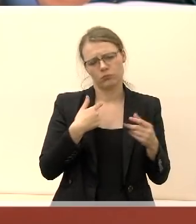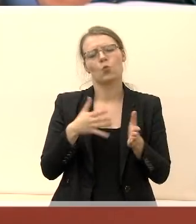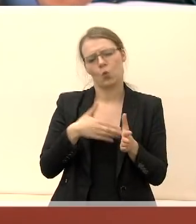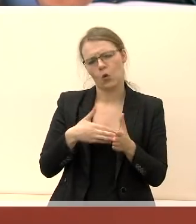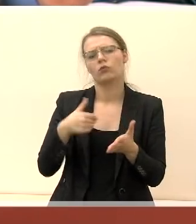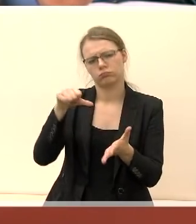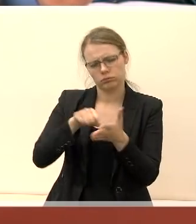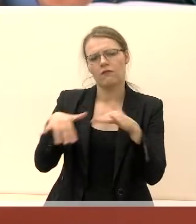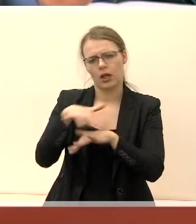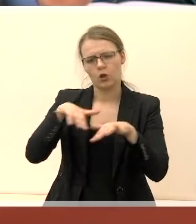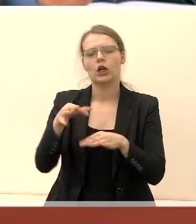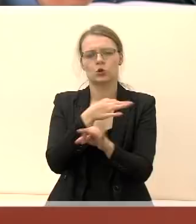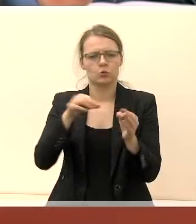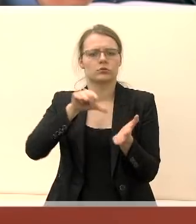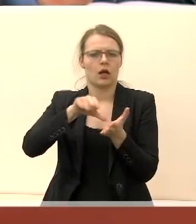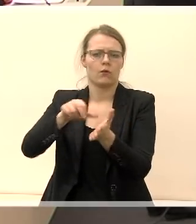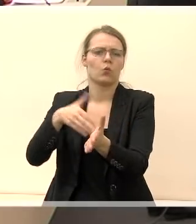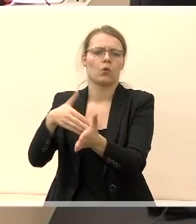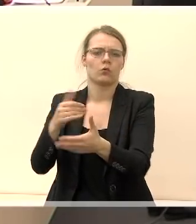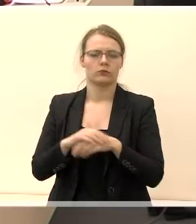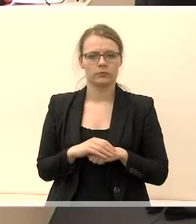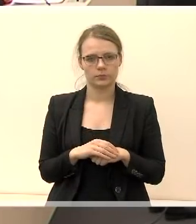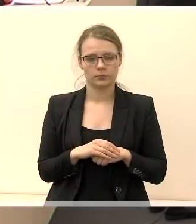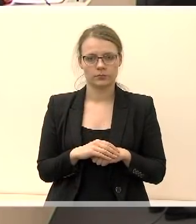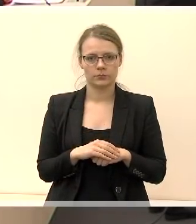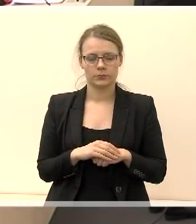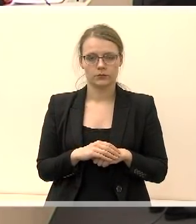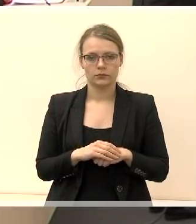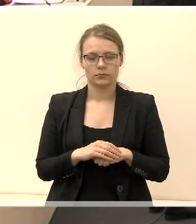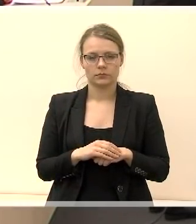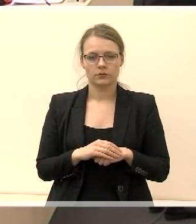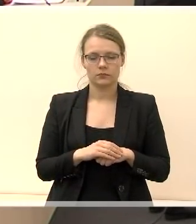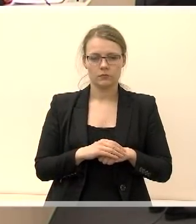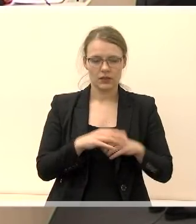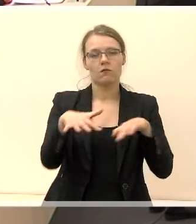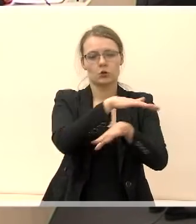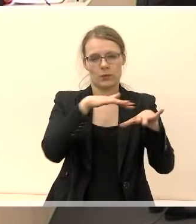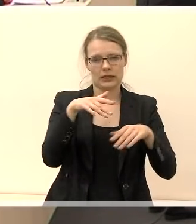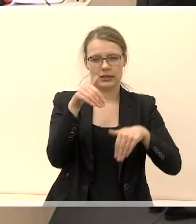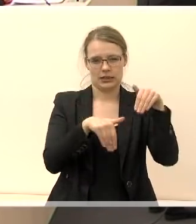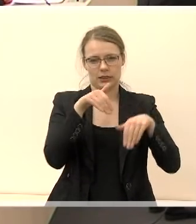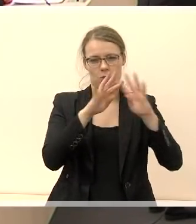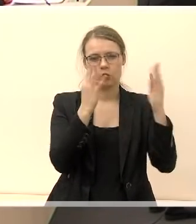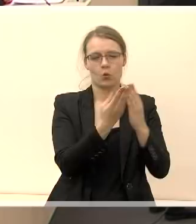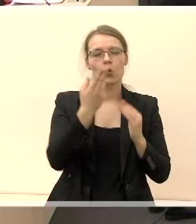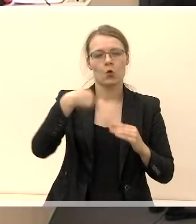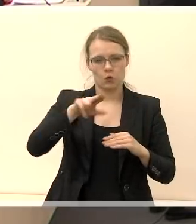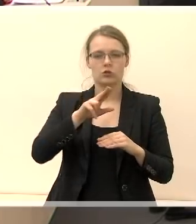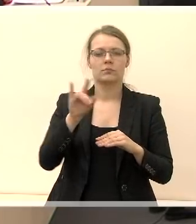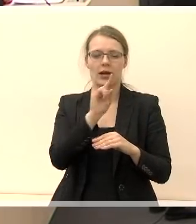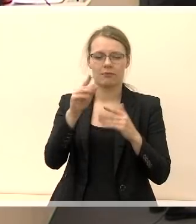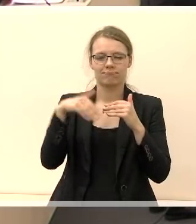tuli mesnį veiklo ir diskusijuose. Dėkui. Ir visuomeninis rinkimų komitetas už geresnę ateitį